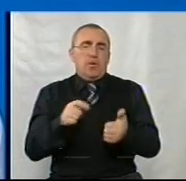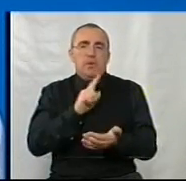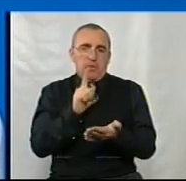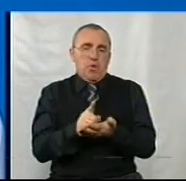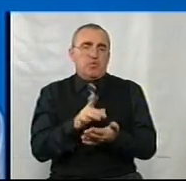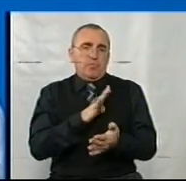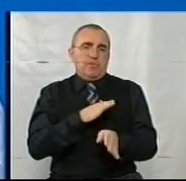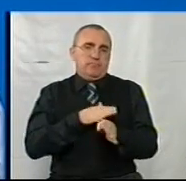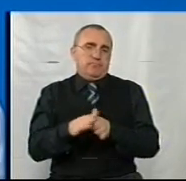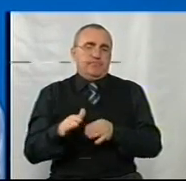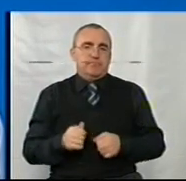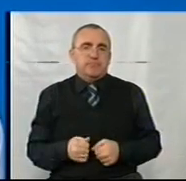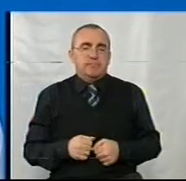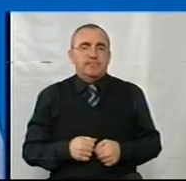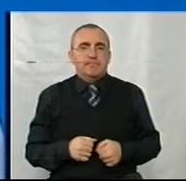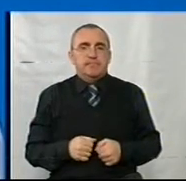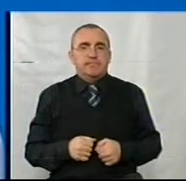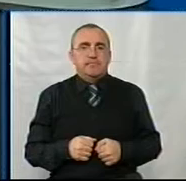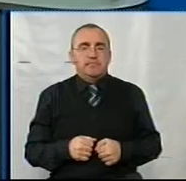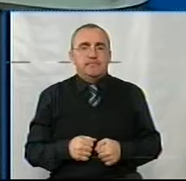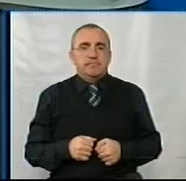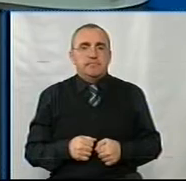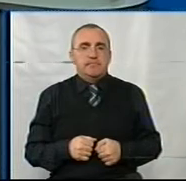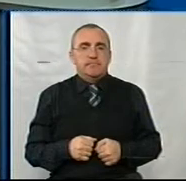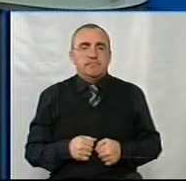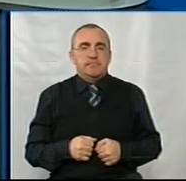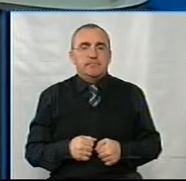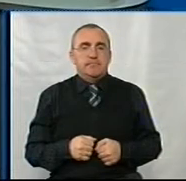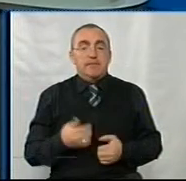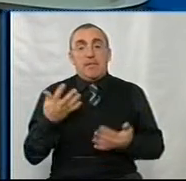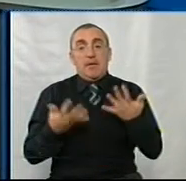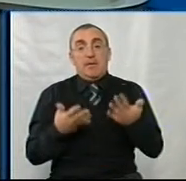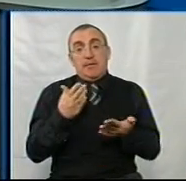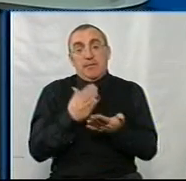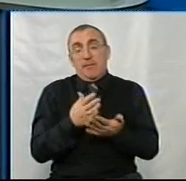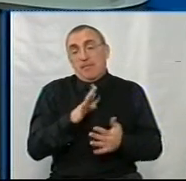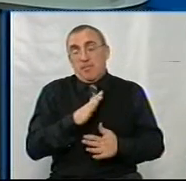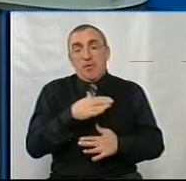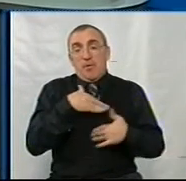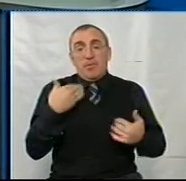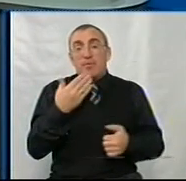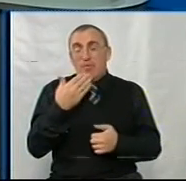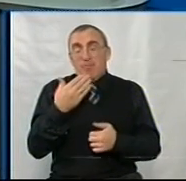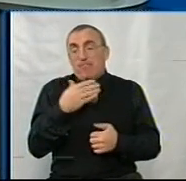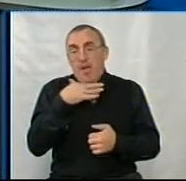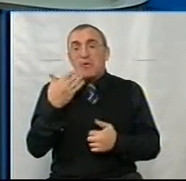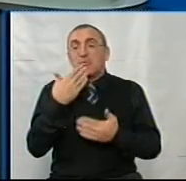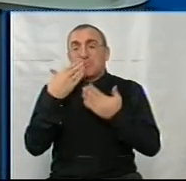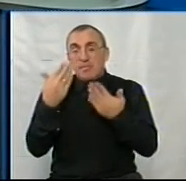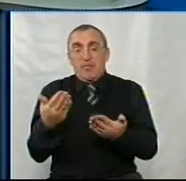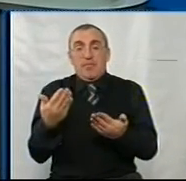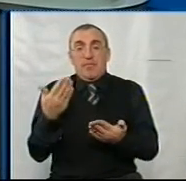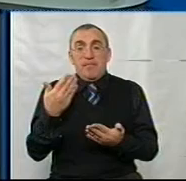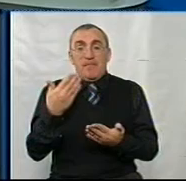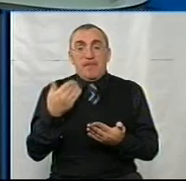должно повинно бути. Ще запитання. Яке запитання? Ну, є, ви знаєте, багато хотілося сказати, але час як